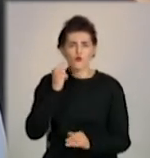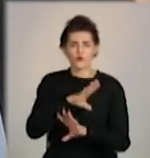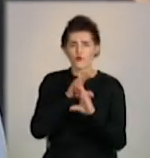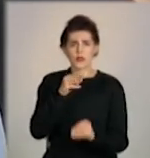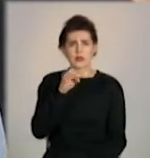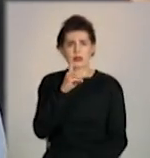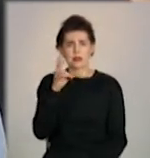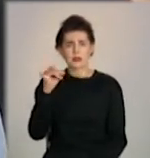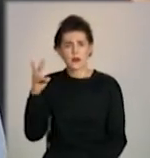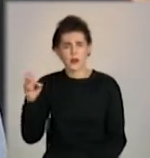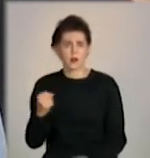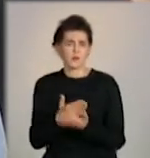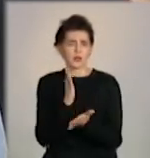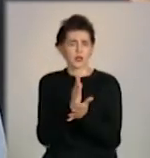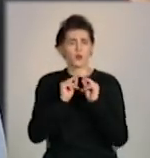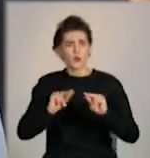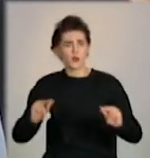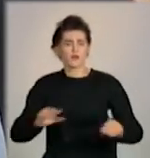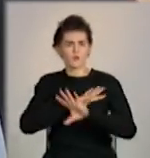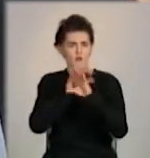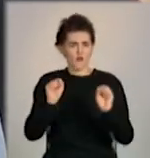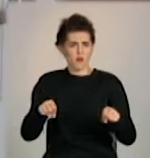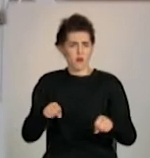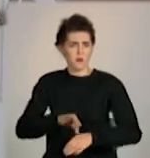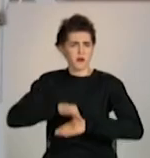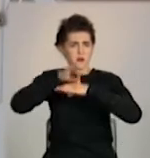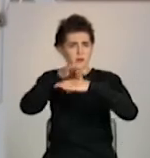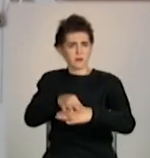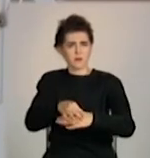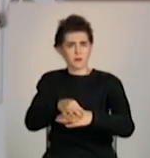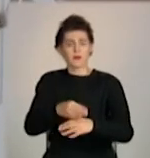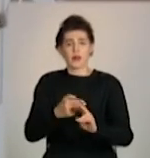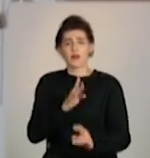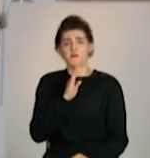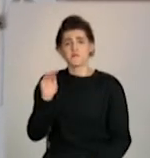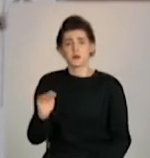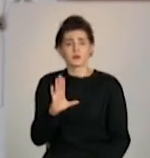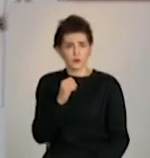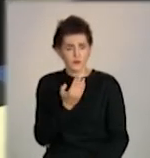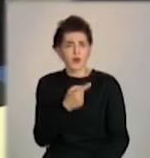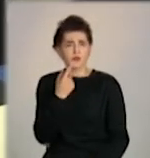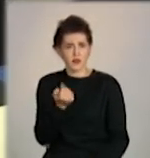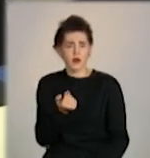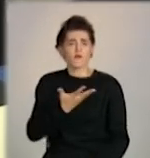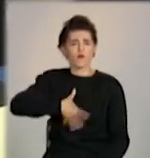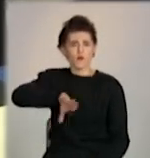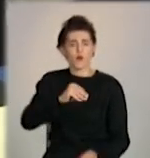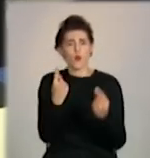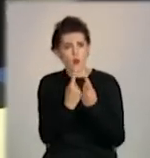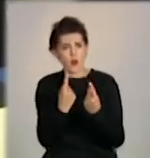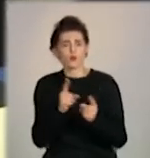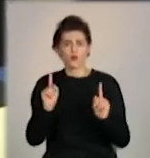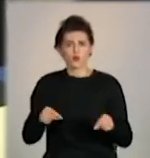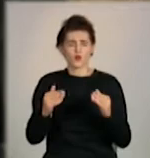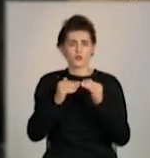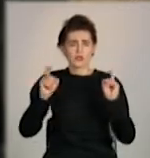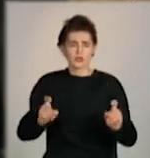має вчителів, має все для того, щоб проводити ці дії. Нині маленька Олександра, як і всі її однокласники, вчиться дома самостійно,